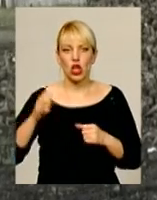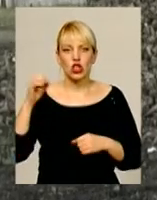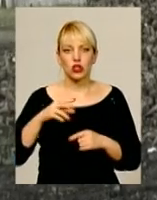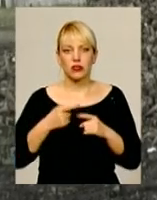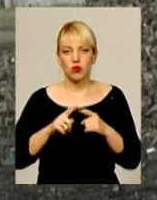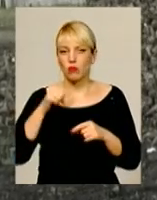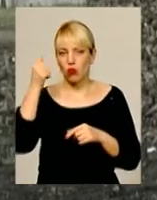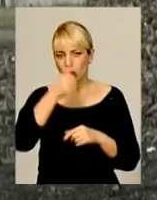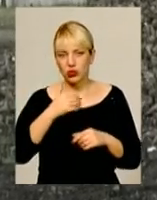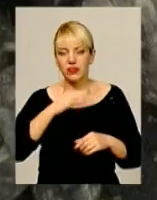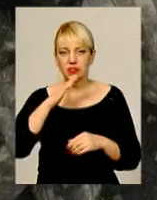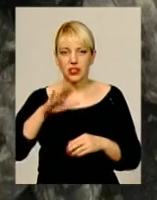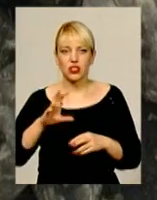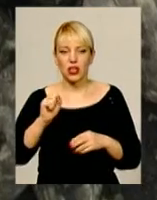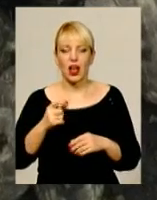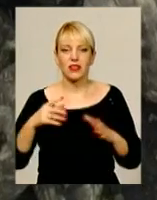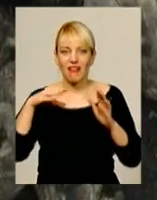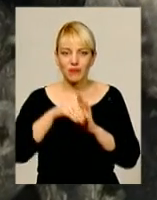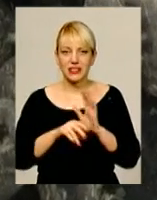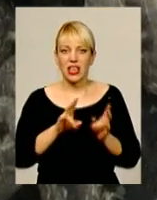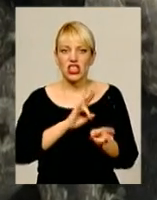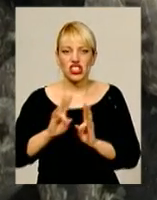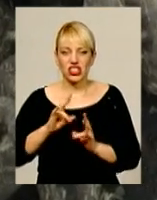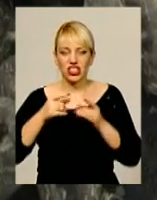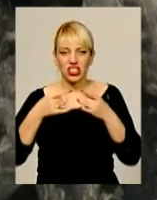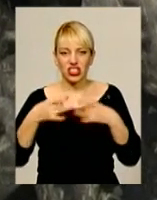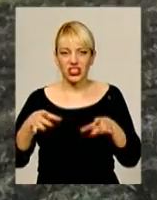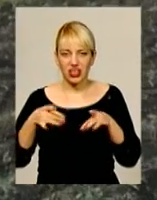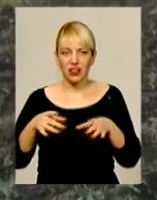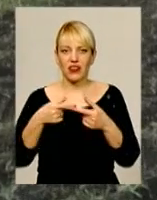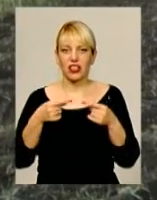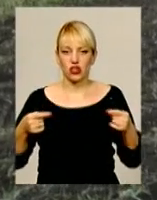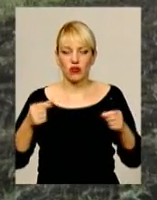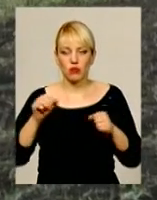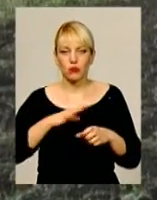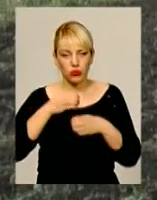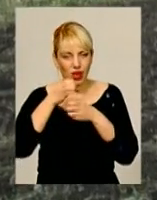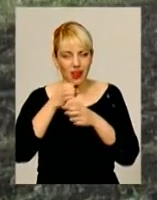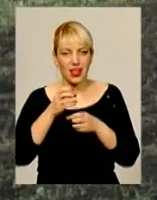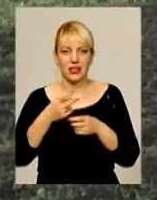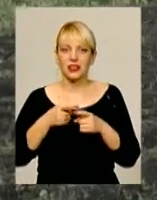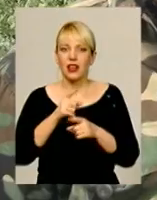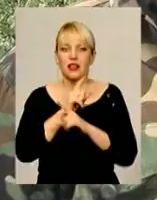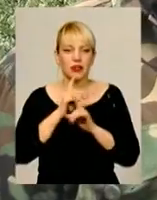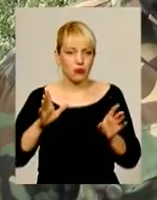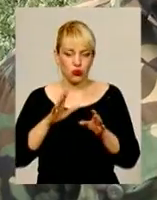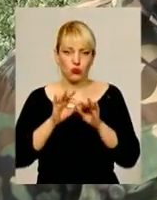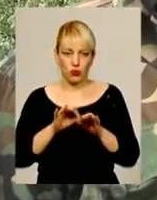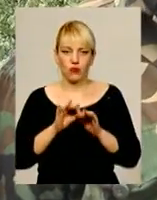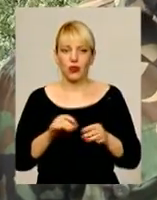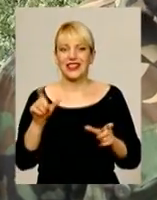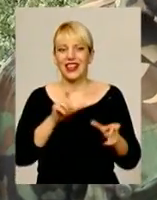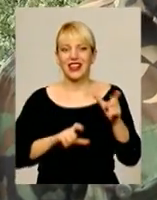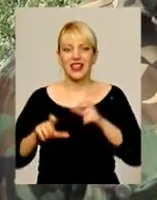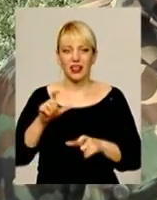рослинам не бракувало. А от навміст шкідливих, можливо, речовин, аналізи в лабораторіях цукроварень навряд чи хто проводитиме. Хімії